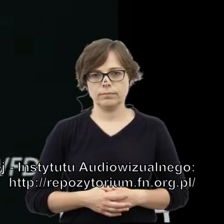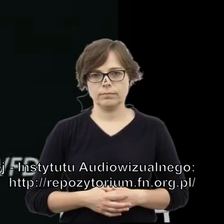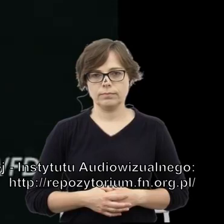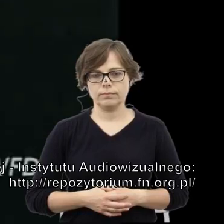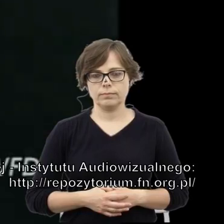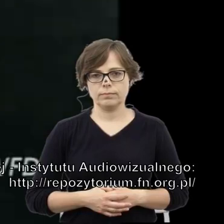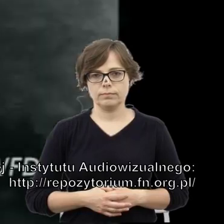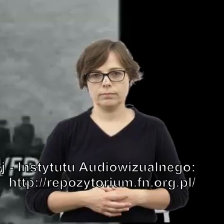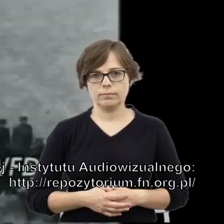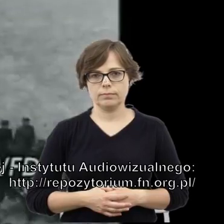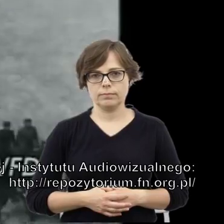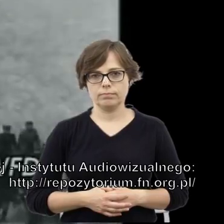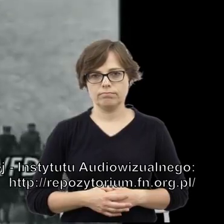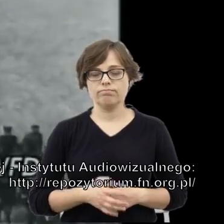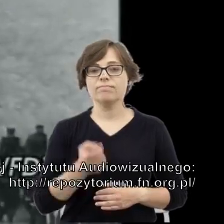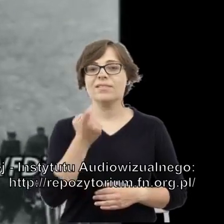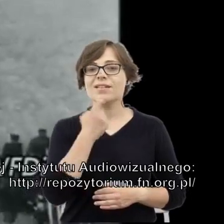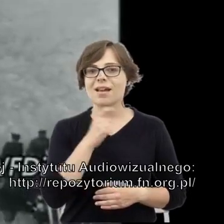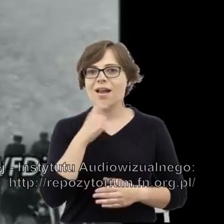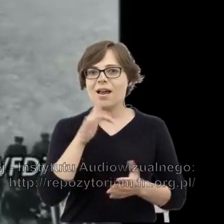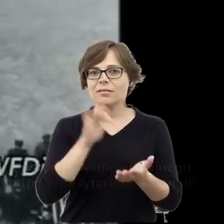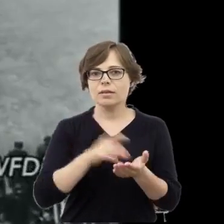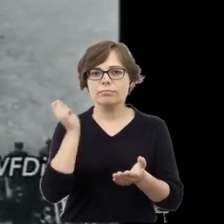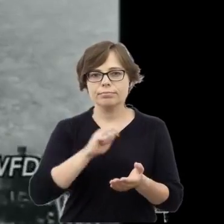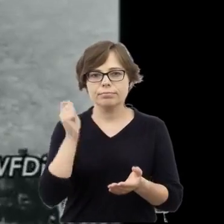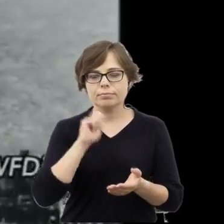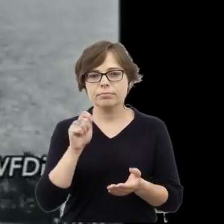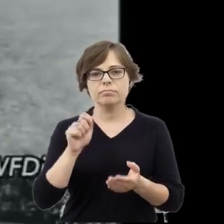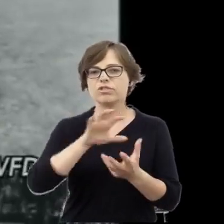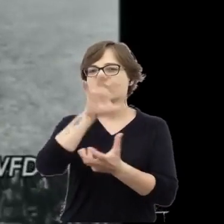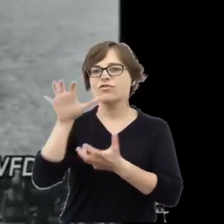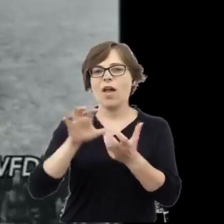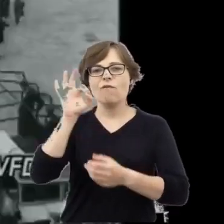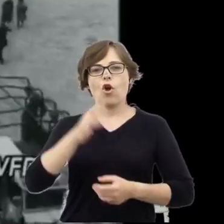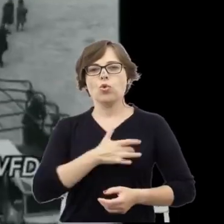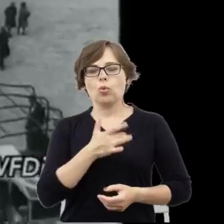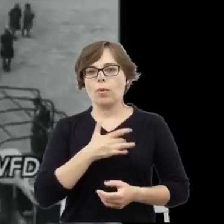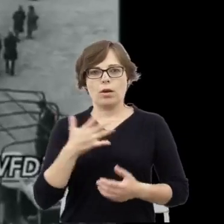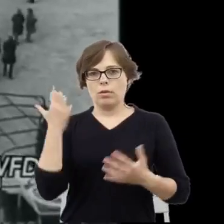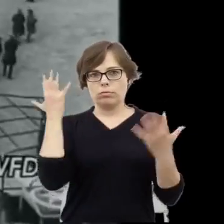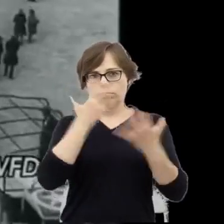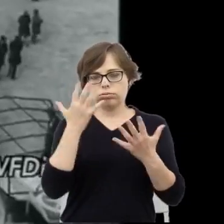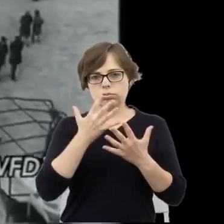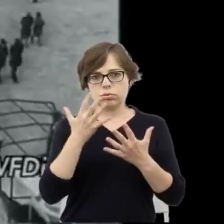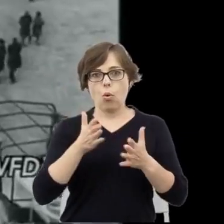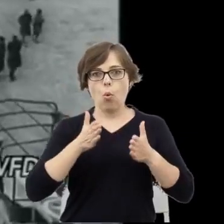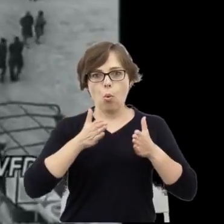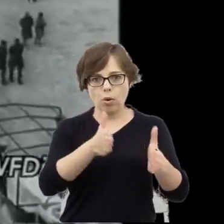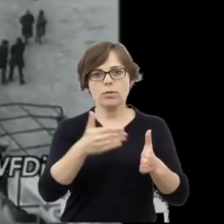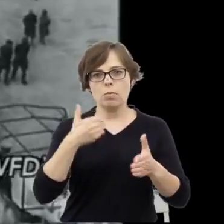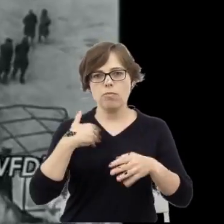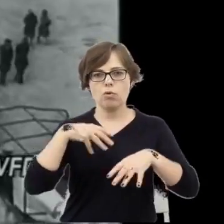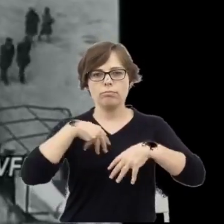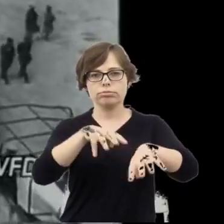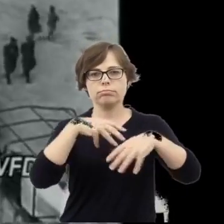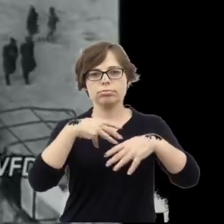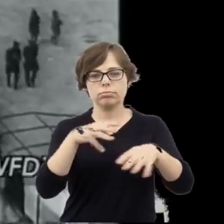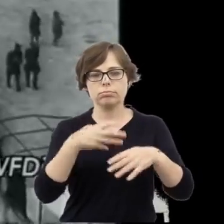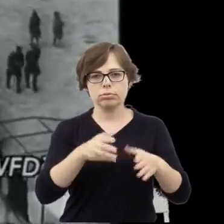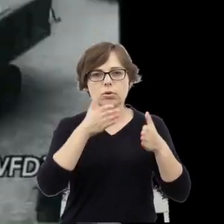Mord Kielecki wstrząsnął sumieniem świata. Ulicami przeszedł kondukt żalobny z 40